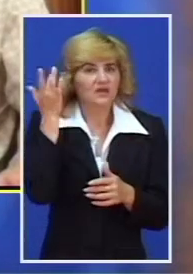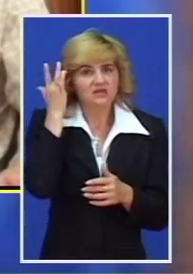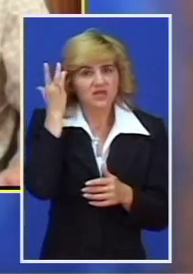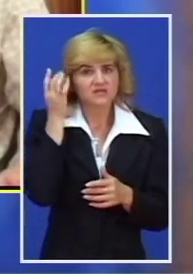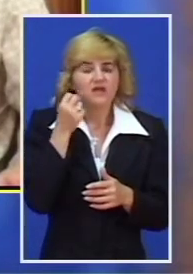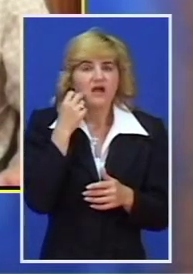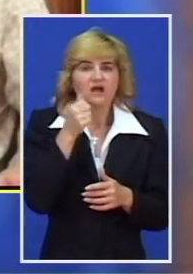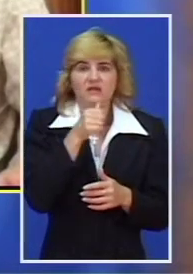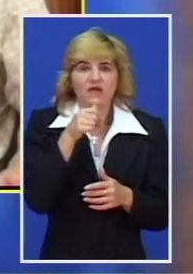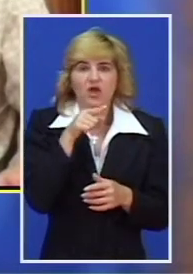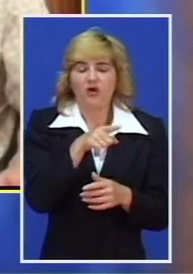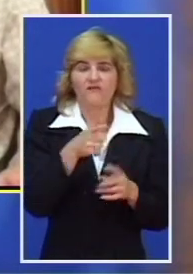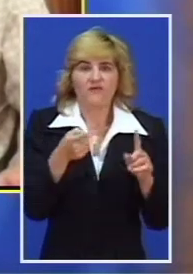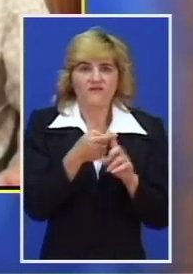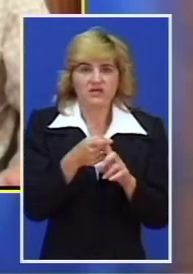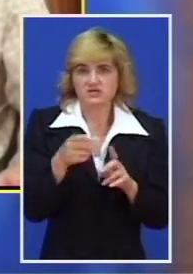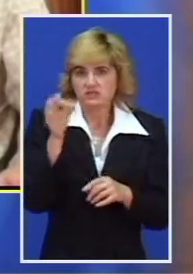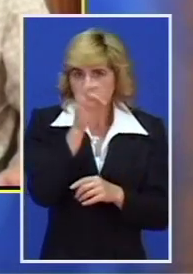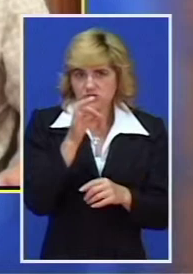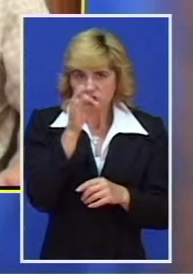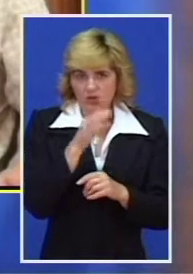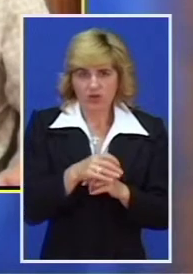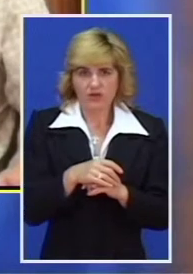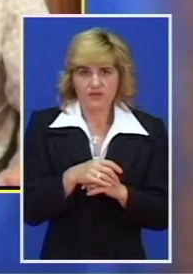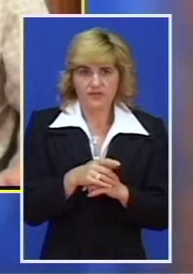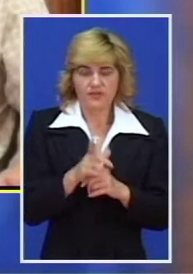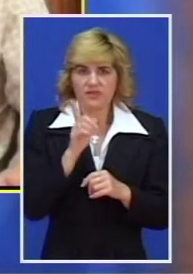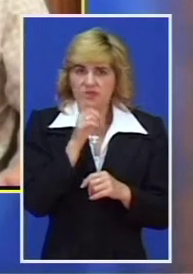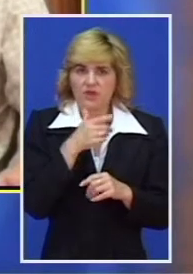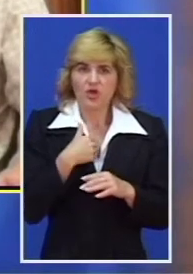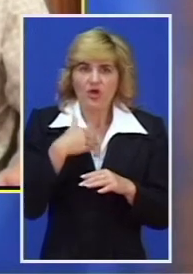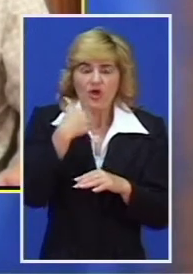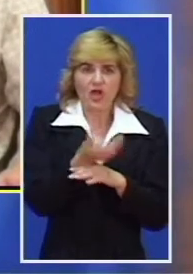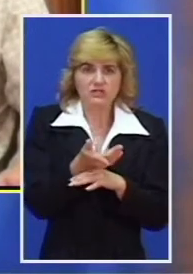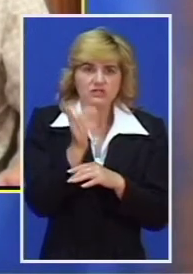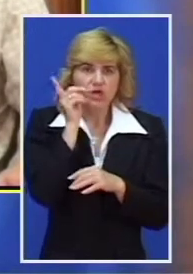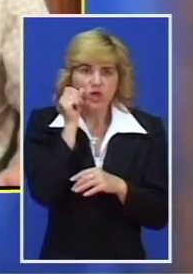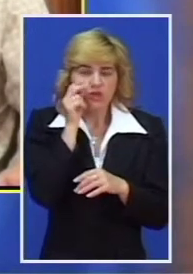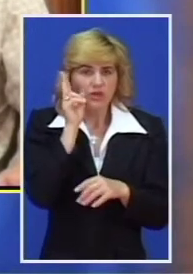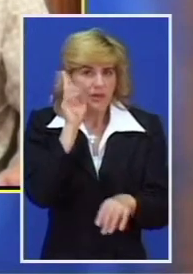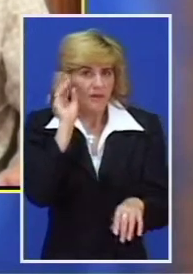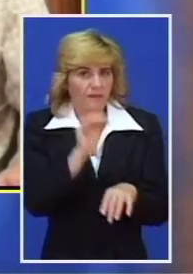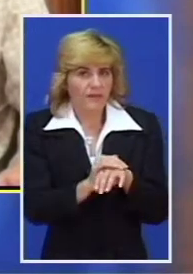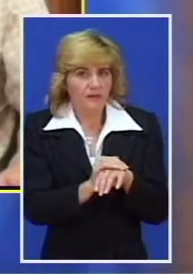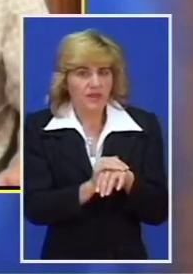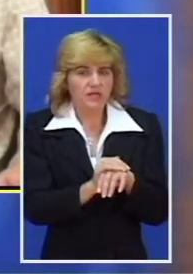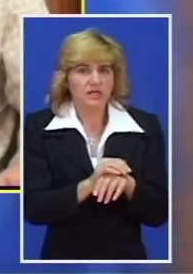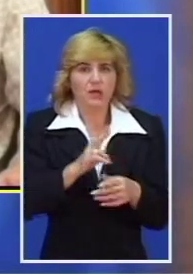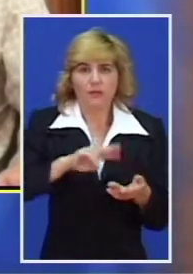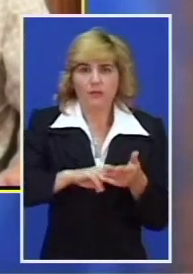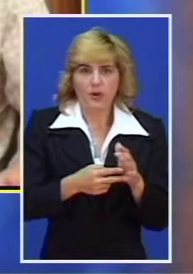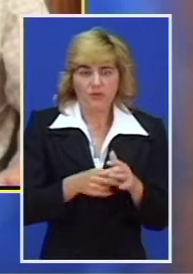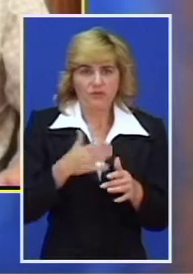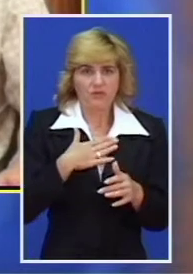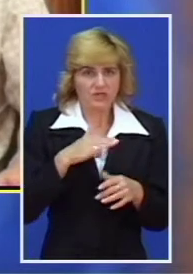ova oblast u pitanju, da vrlo kasno prepoznaju problem kod svoga deteta i samim tim